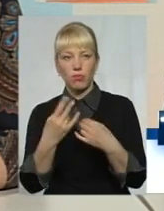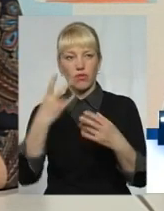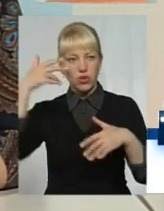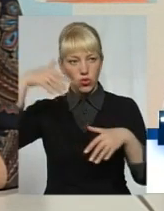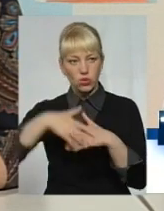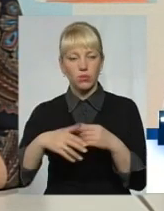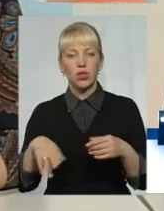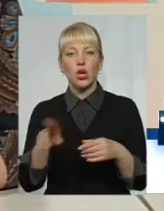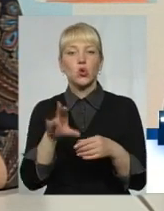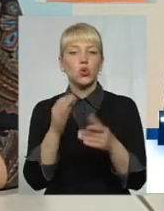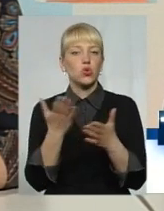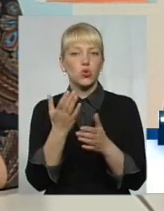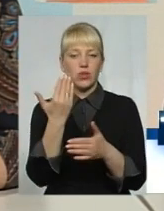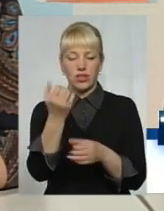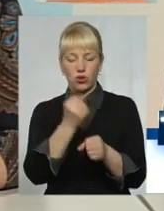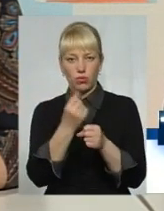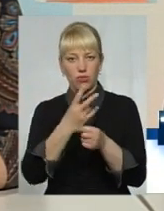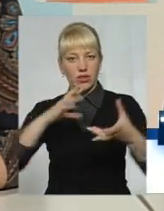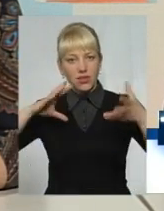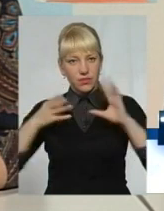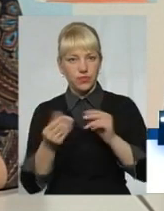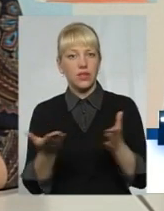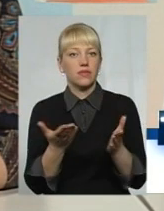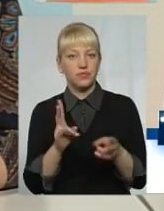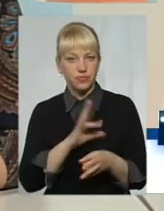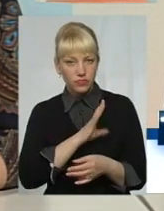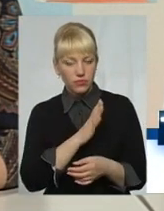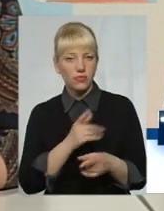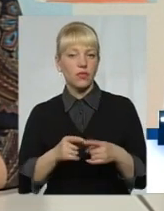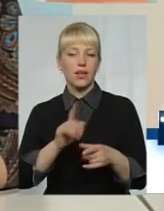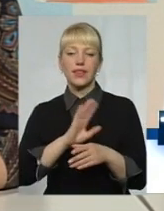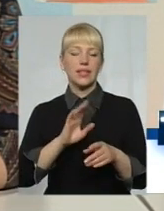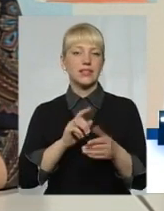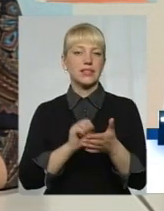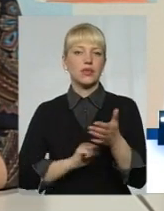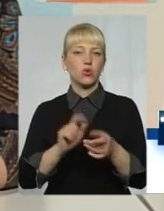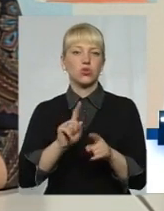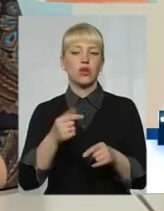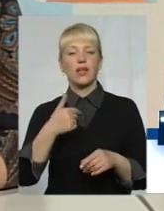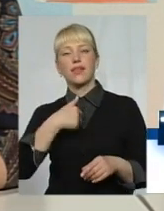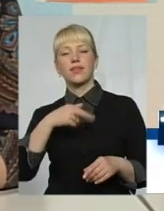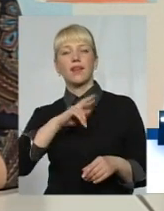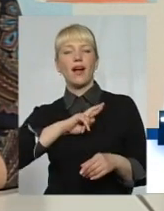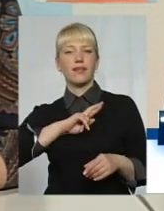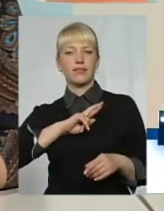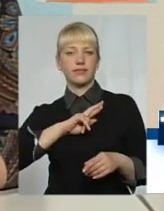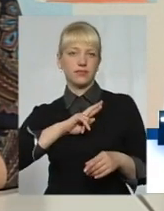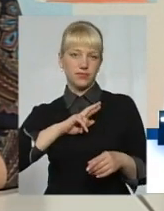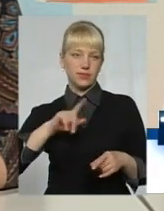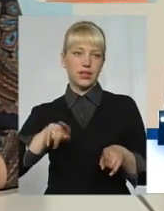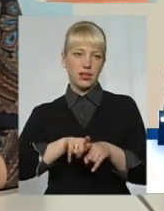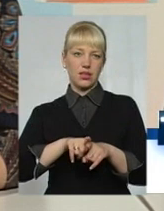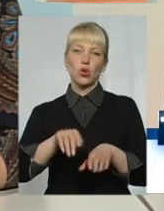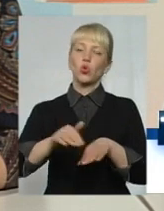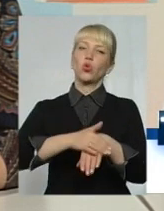чого їхня робота має призвести. Не із-за того, що сказати, що я такий на даний